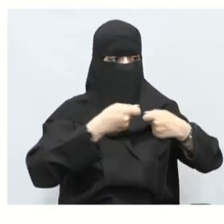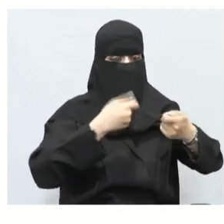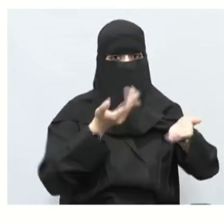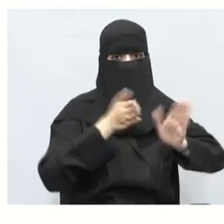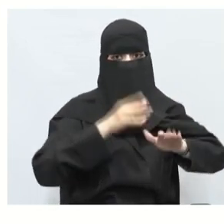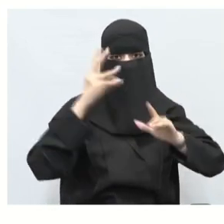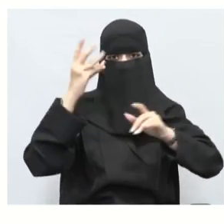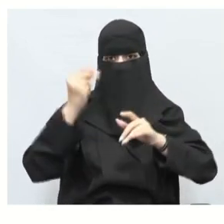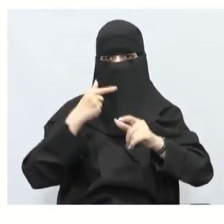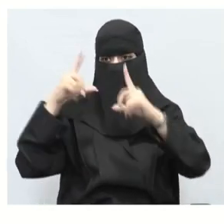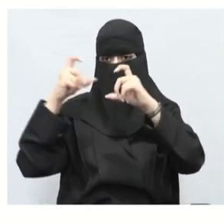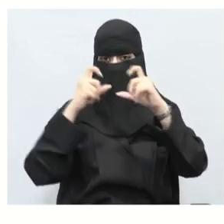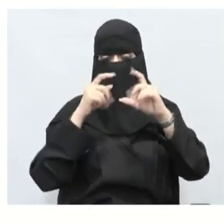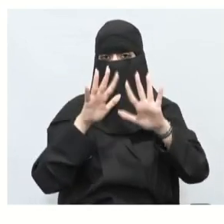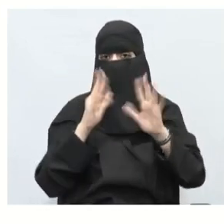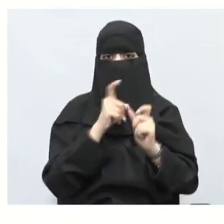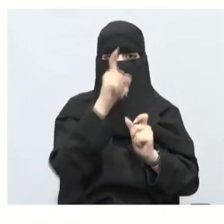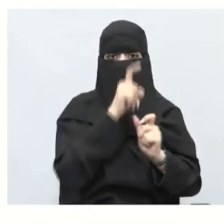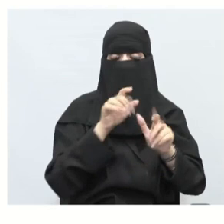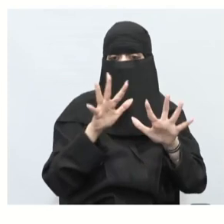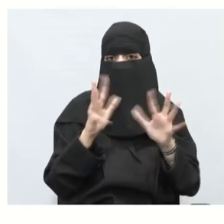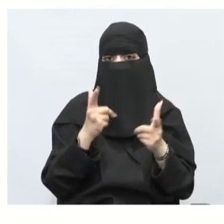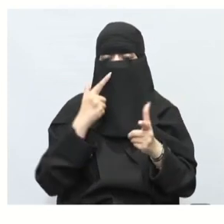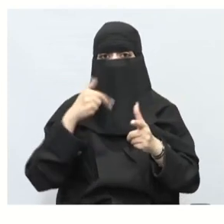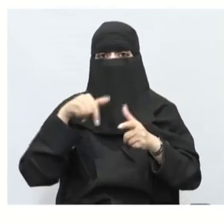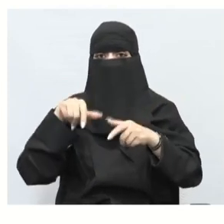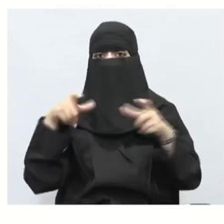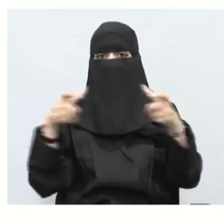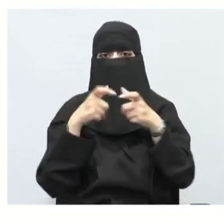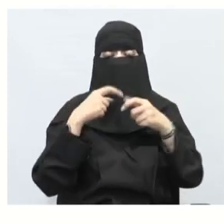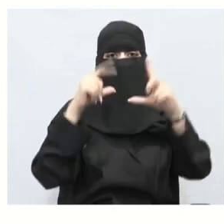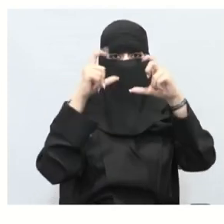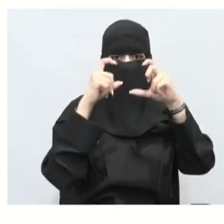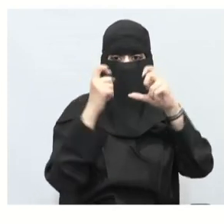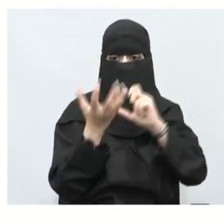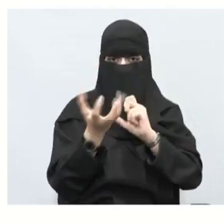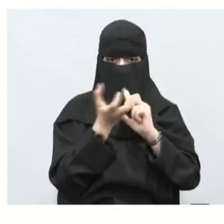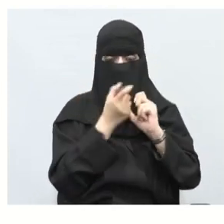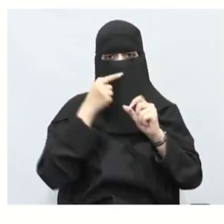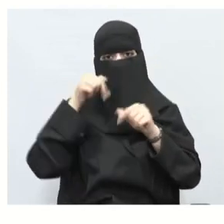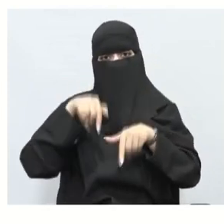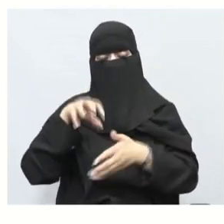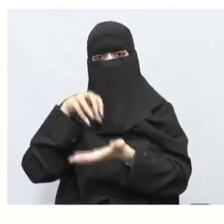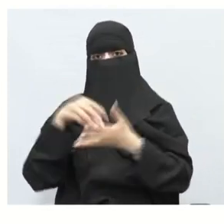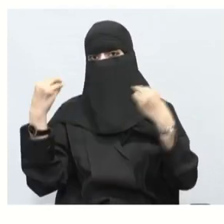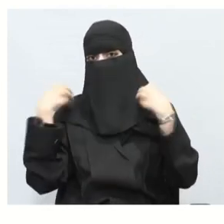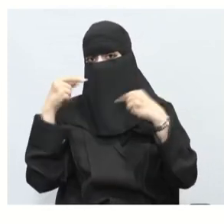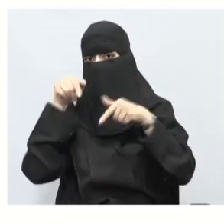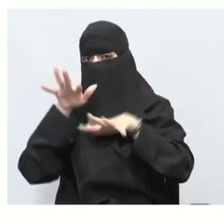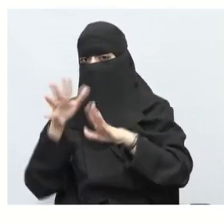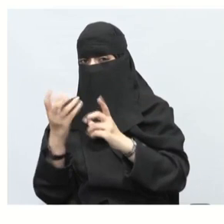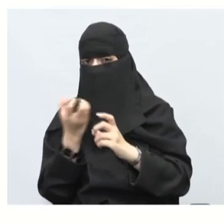الصور التي يبيعت انتبه علماً بأن النادي جمع 216 ريالاً ثمناً للصور التي